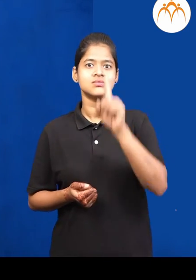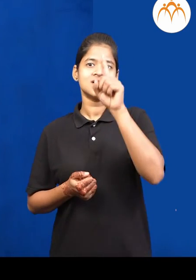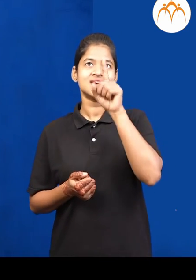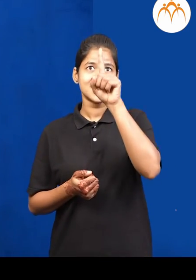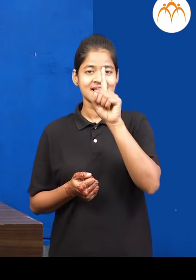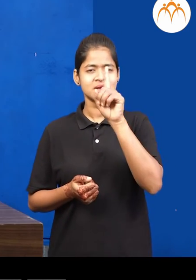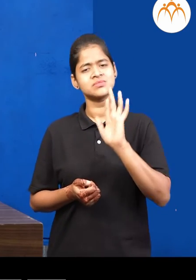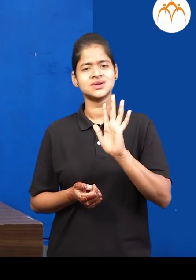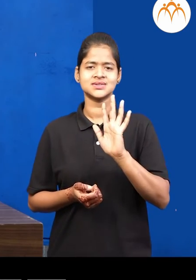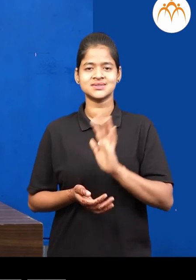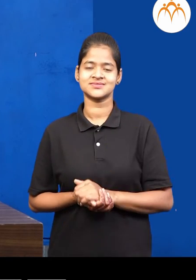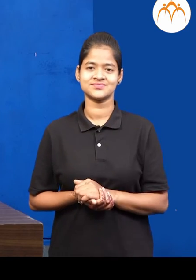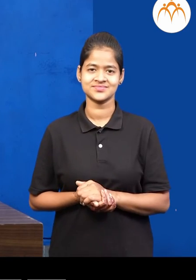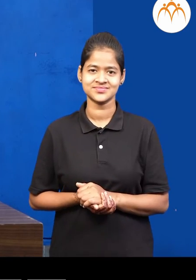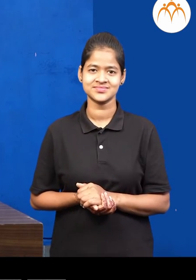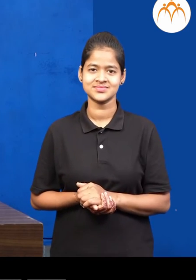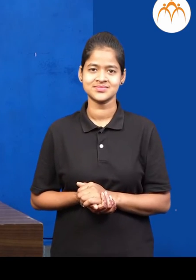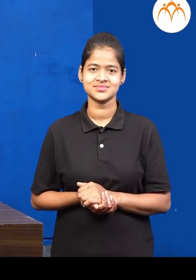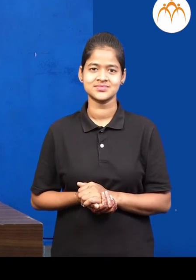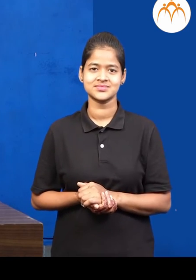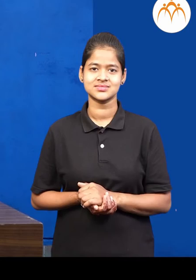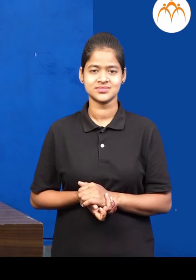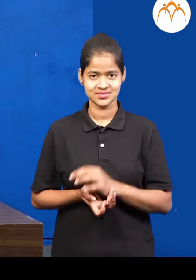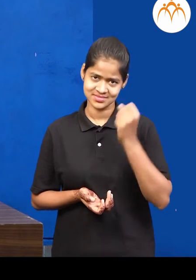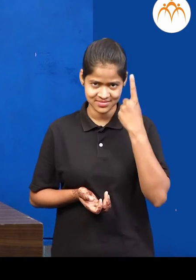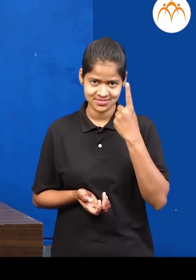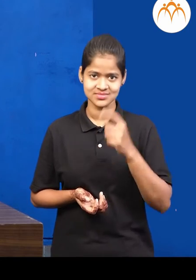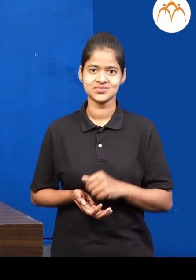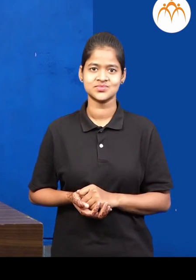करड़ा ला तै चल आपन भाहर खेड़ा जाओ, चल लेल